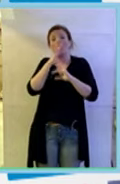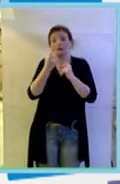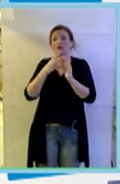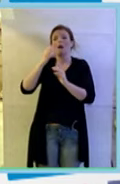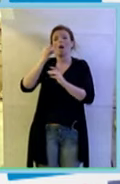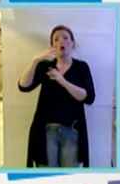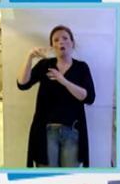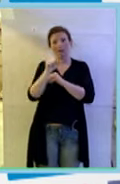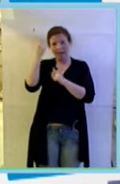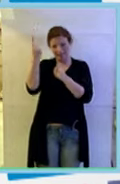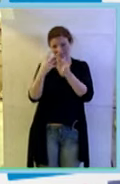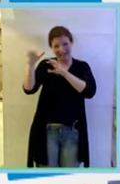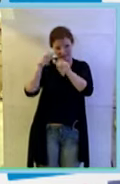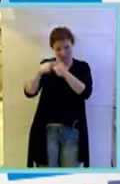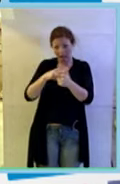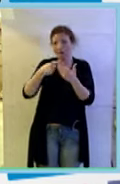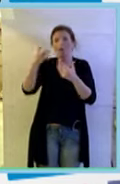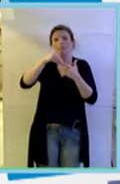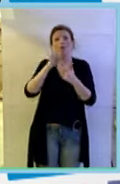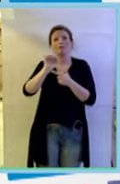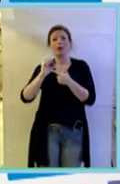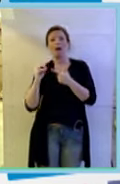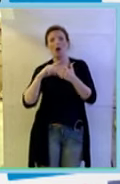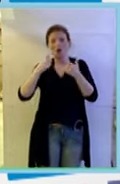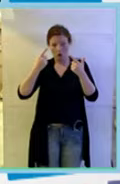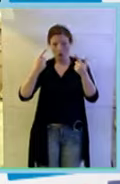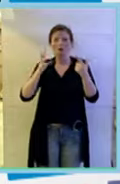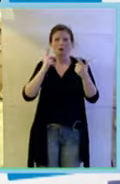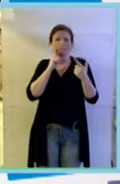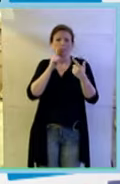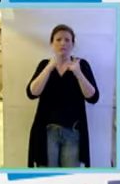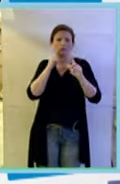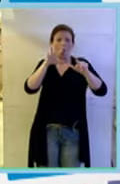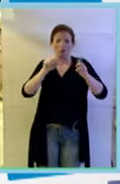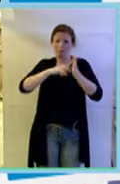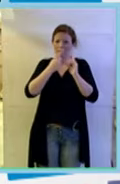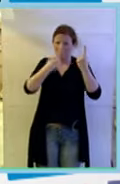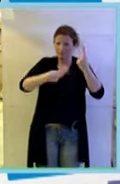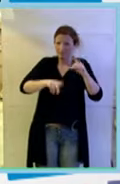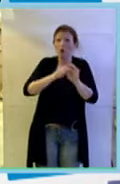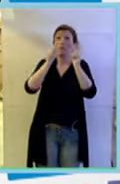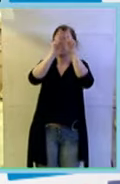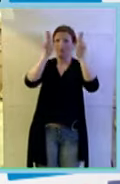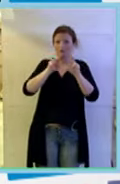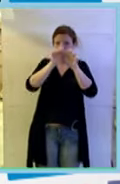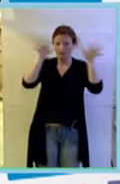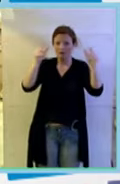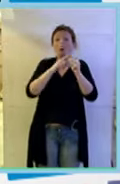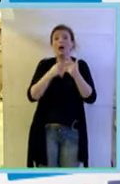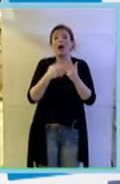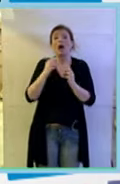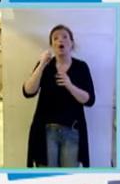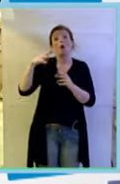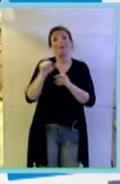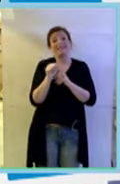'Organizzazione Mondiale della Sanità Animale sia la FAO che anche si occupa di queste problematiche a livello internazionale ma l